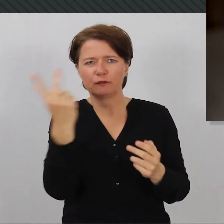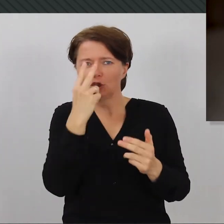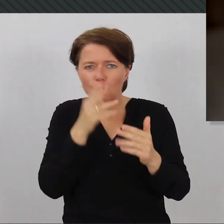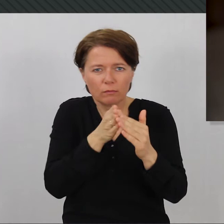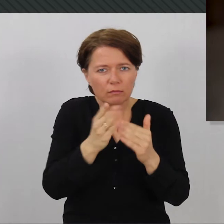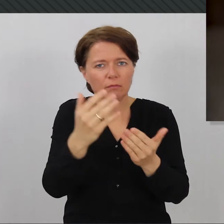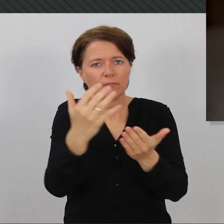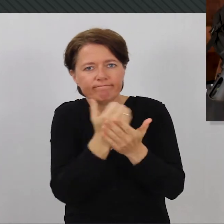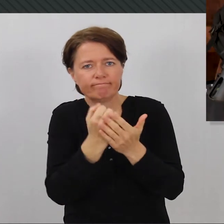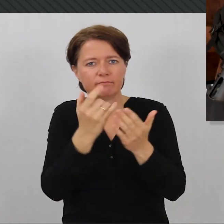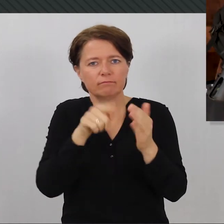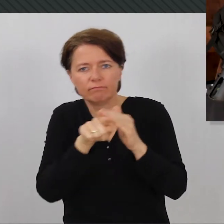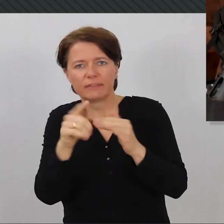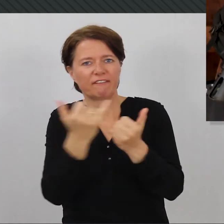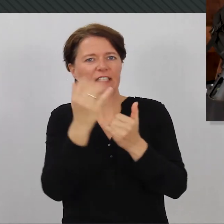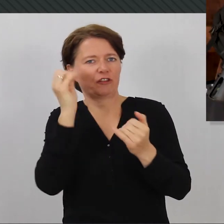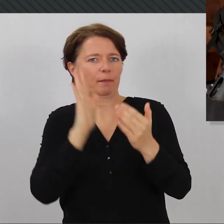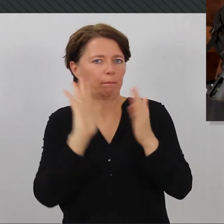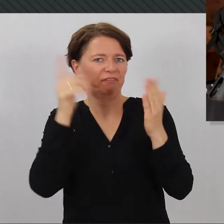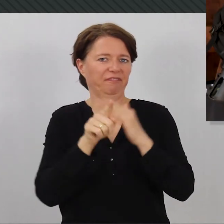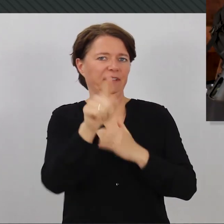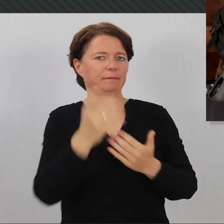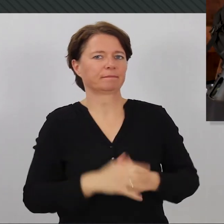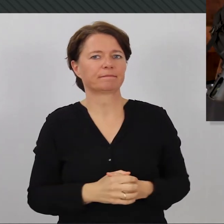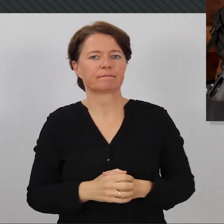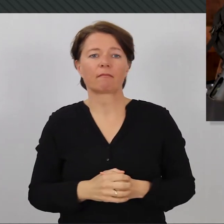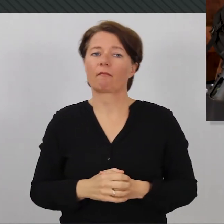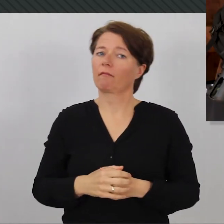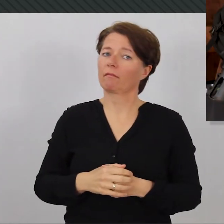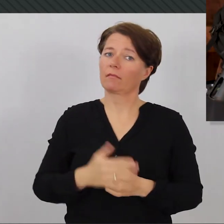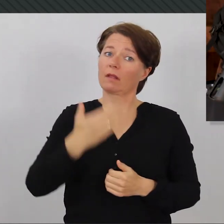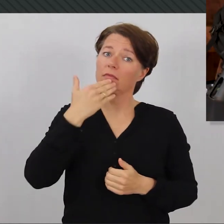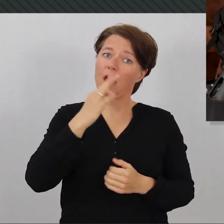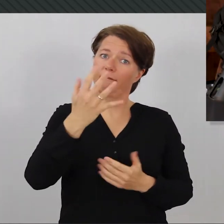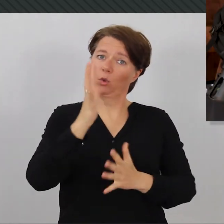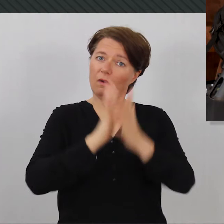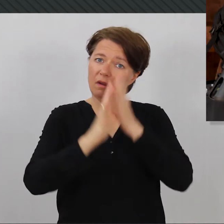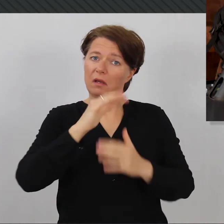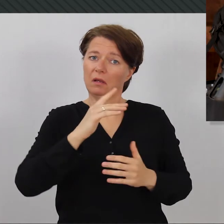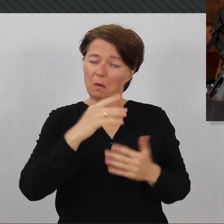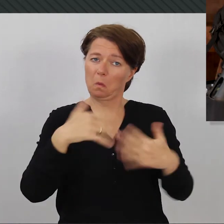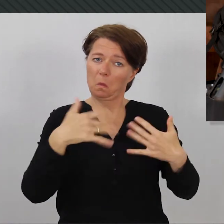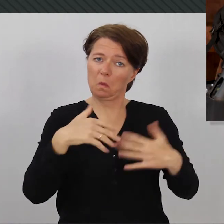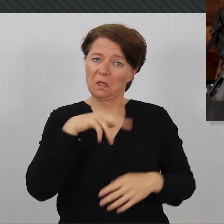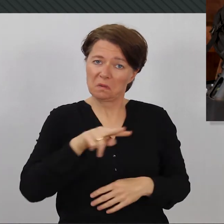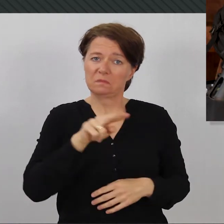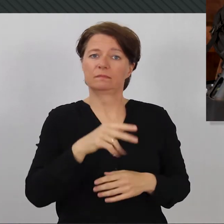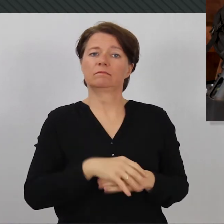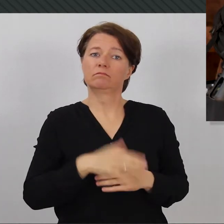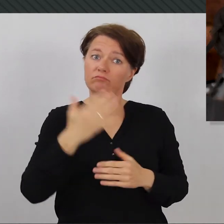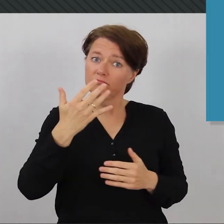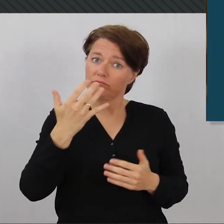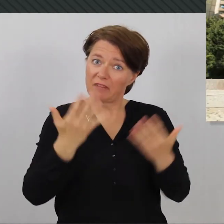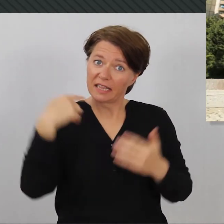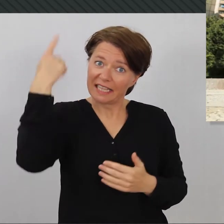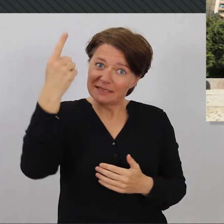rauskommt, ganz klar. Danke für das aufschlussreiche Gespräch. Das hat mich wirklich sehr zum Nachdenken gebracht. Vielleicht bis zum nächsten Mal, jederzeit